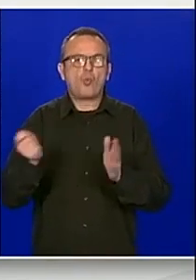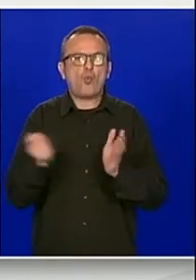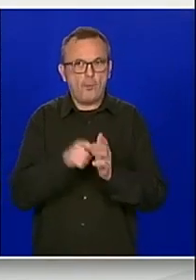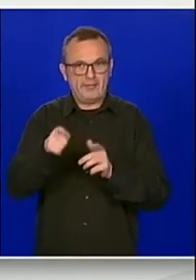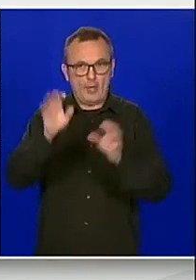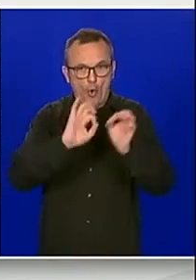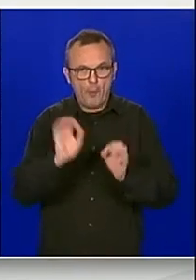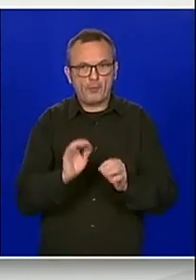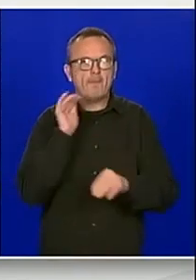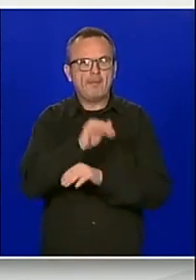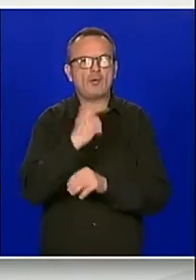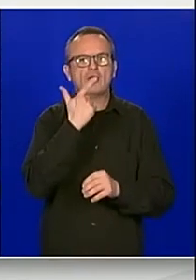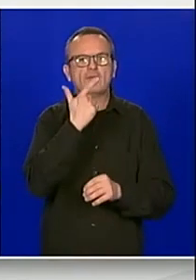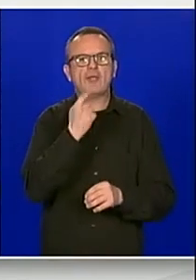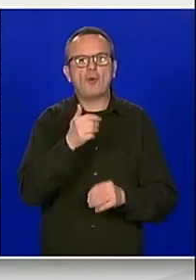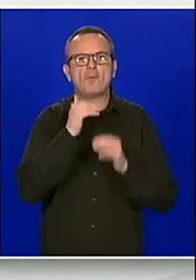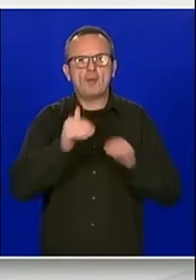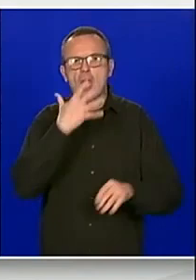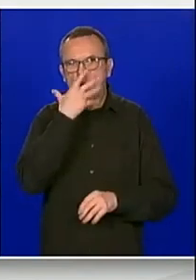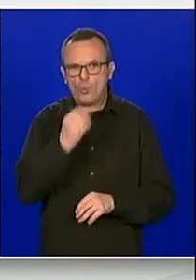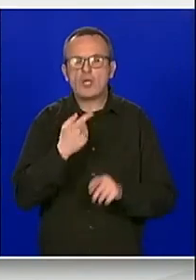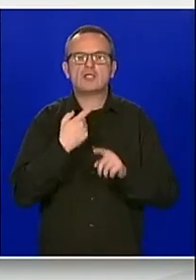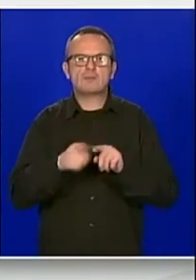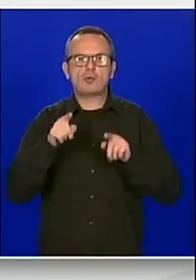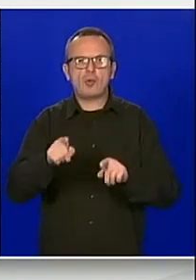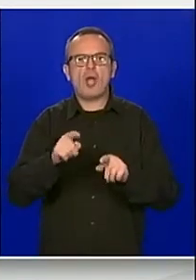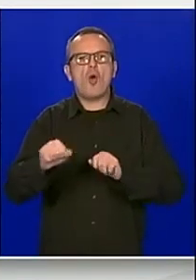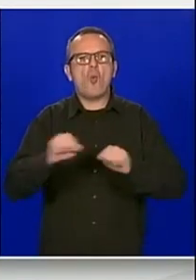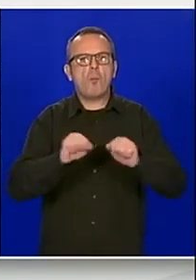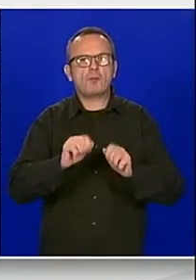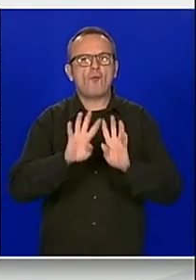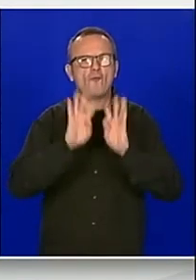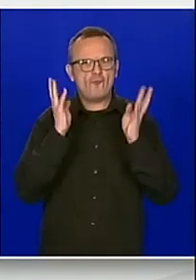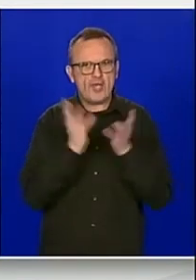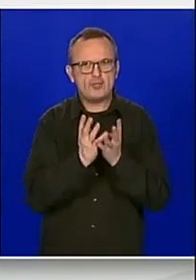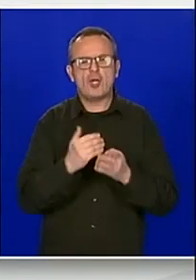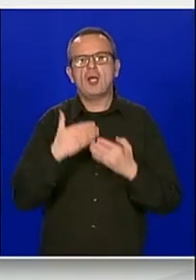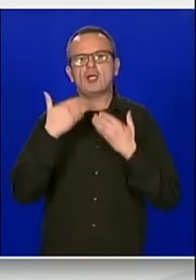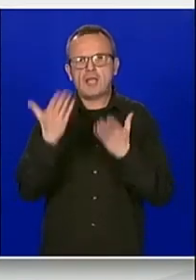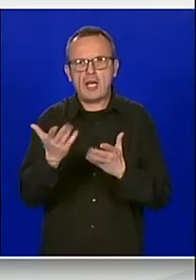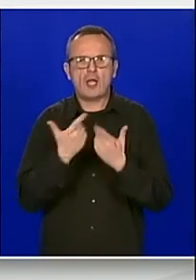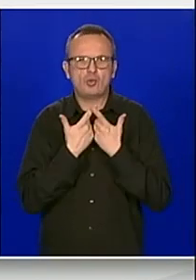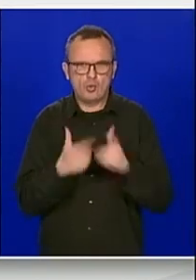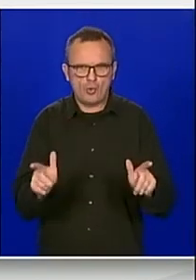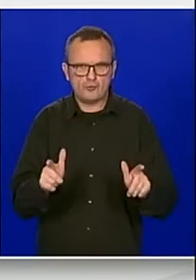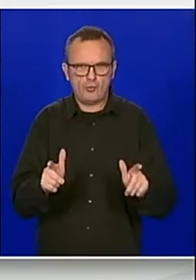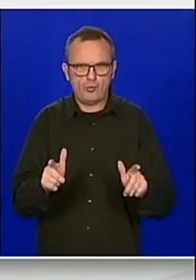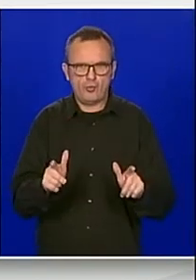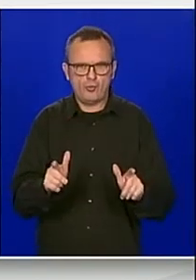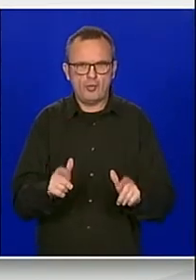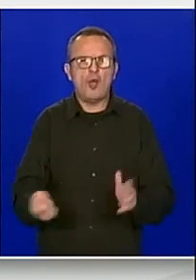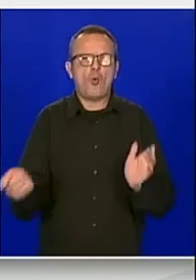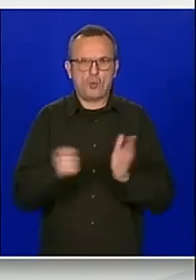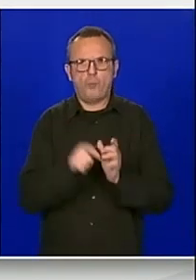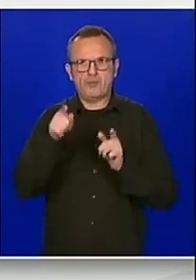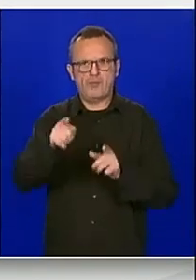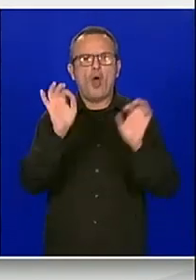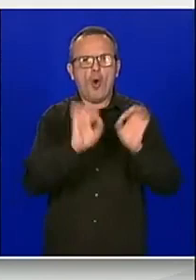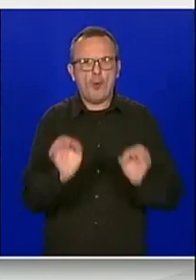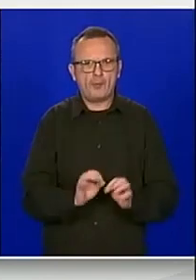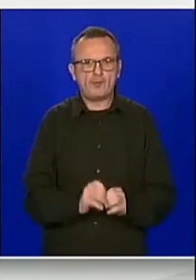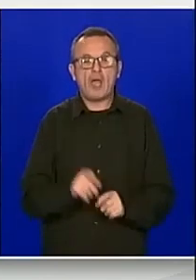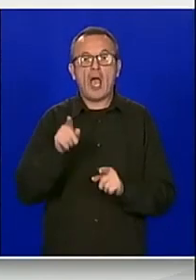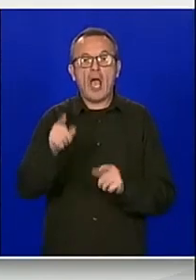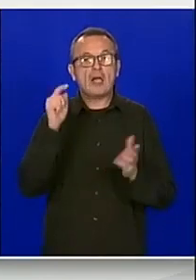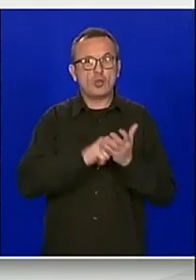upravno vijeće je dalo prethodnu suglasnost, toga se predlaže vlade Republike Hrvatske donošenje predmetne odluke. Vezano za točku 12b,